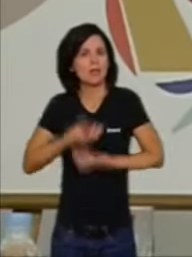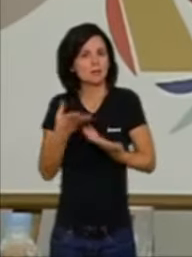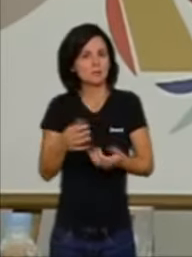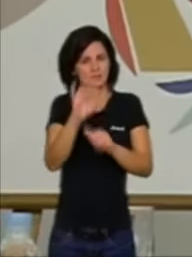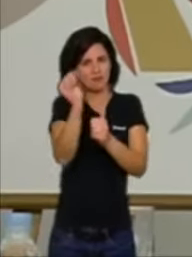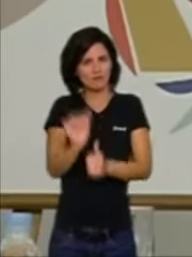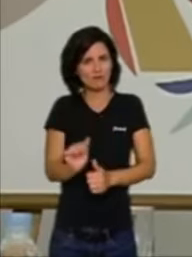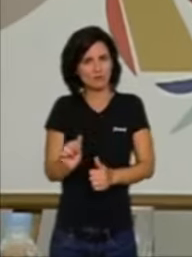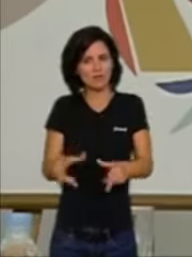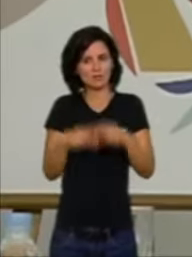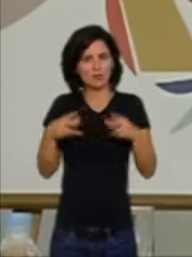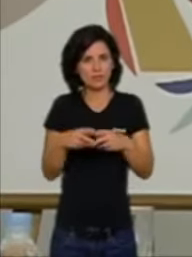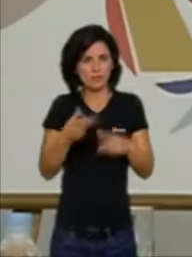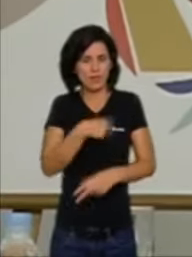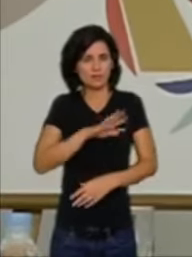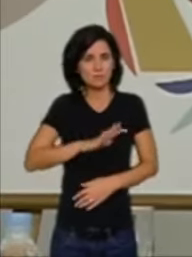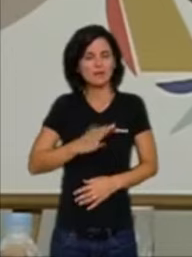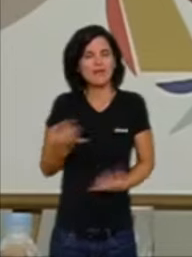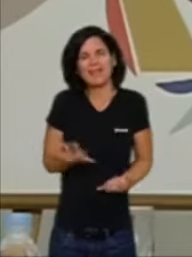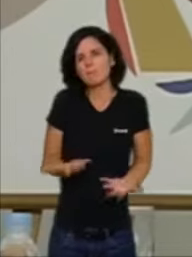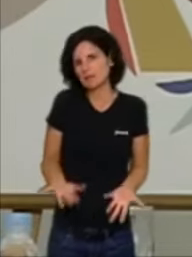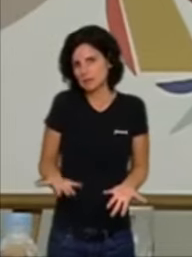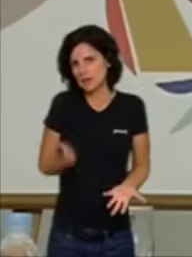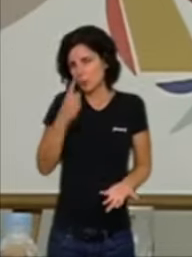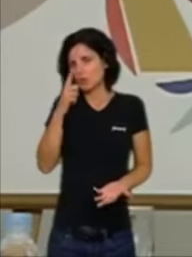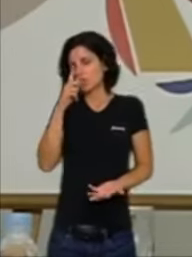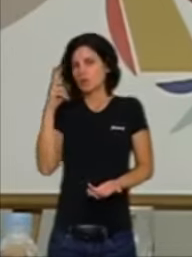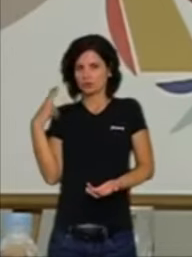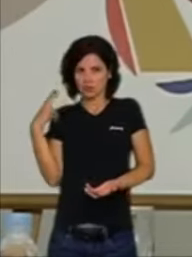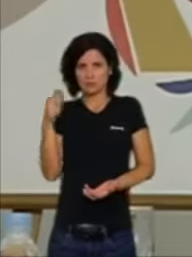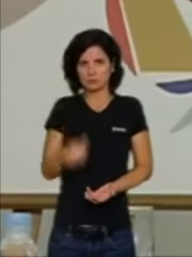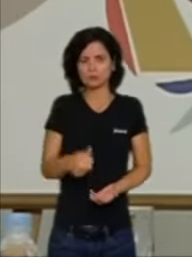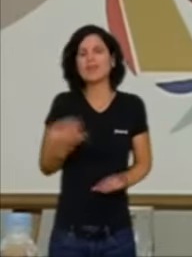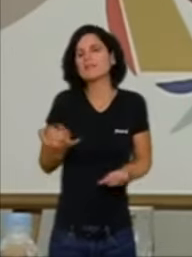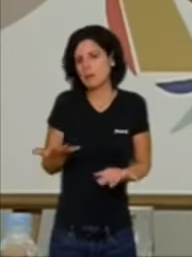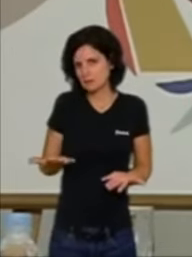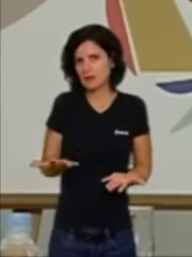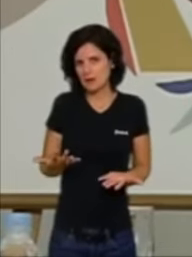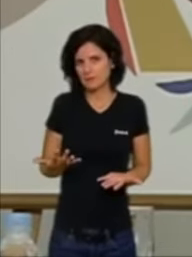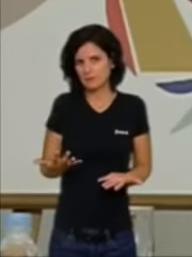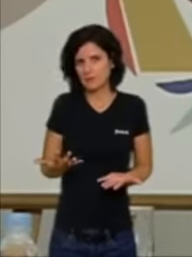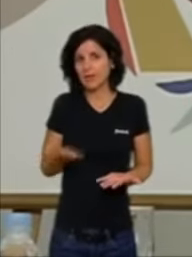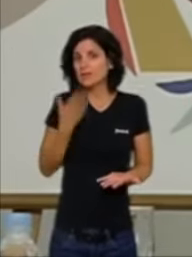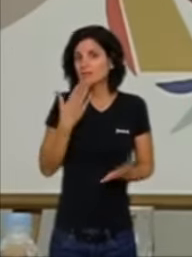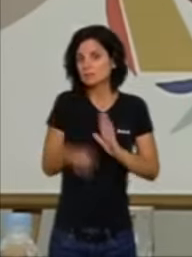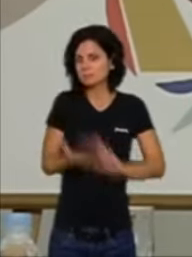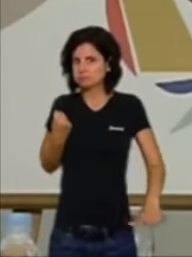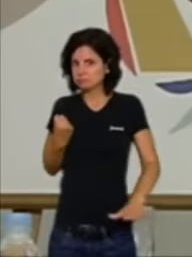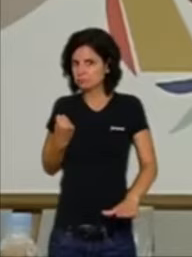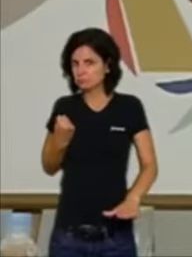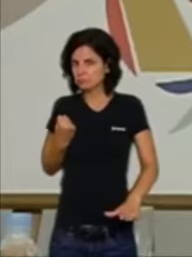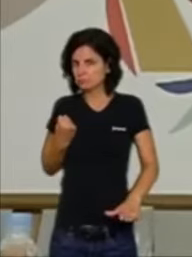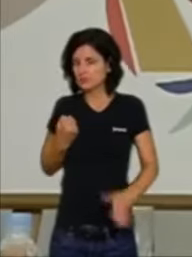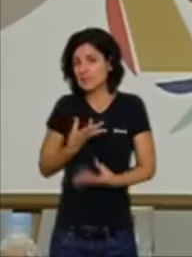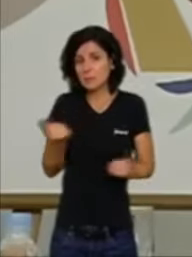societat, que està passant en aquest país. N'hi ha que, a millor, se pensa que per no contar-ho no passa.